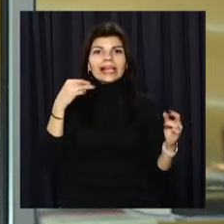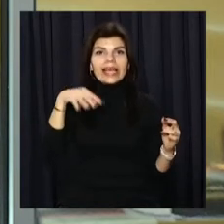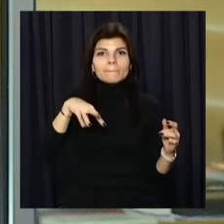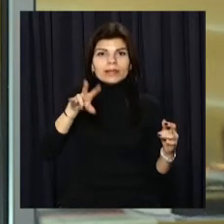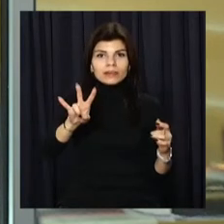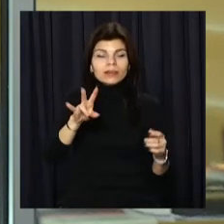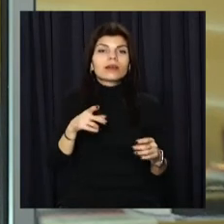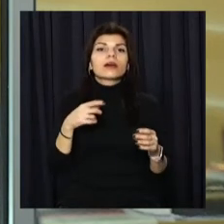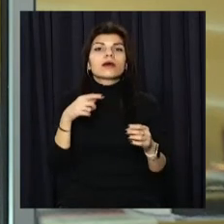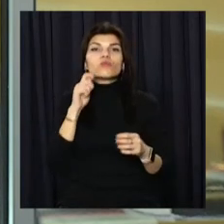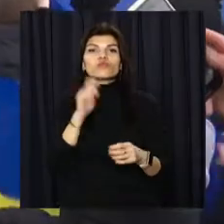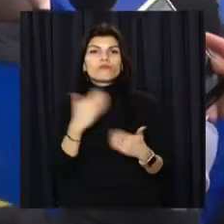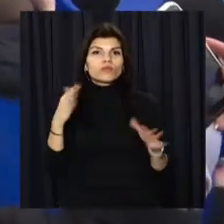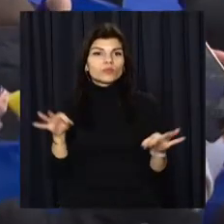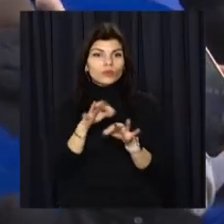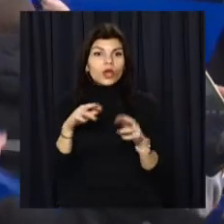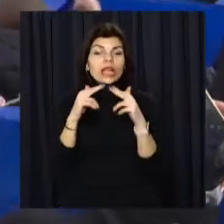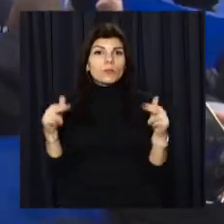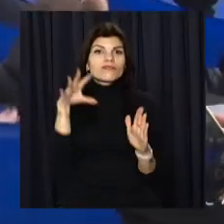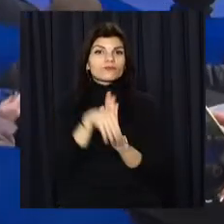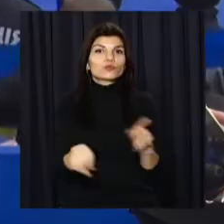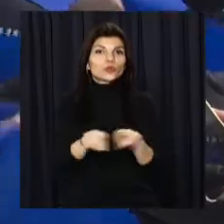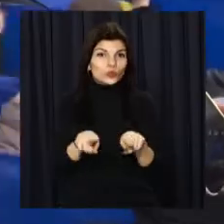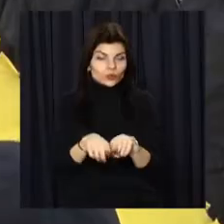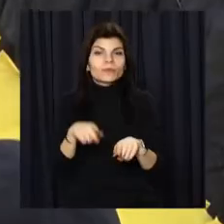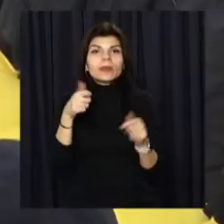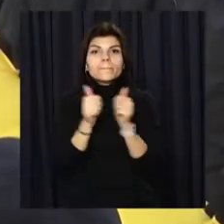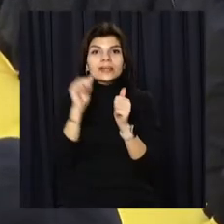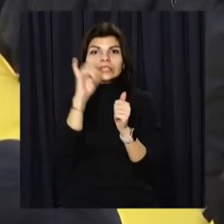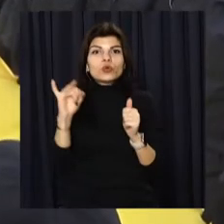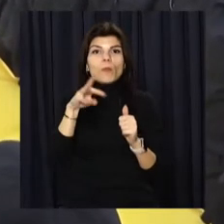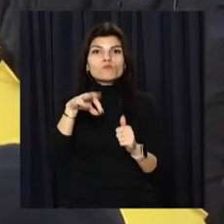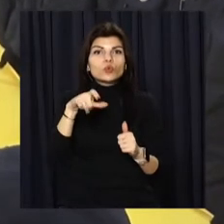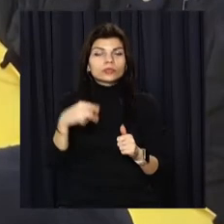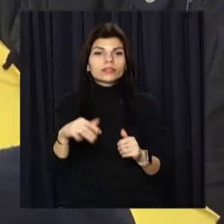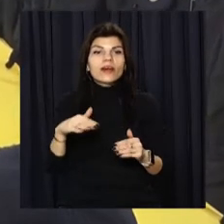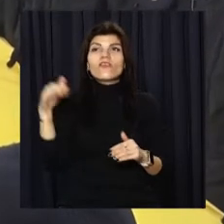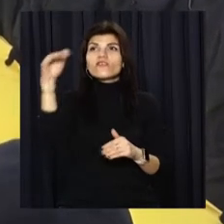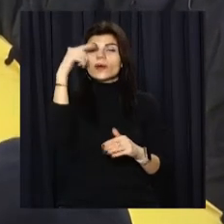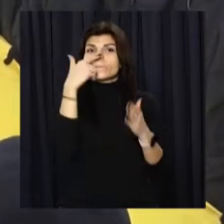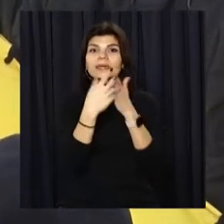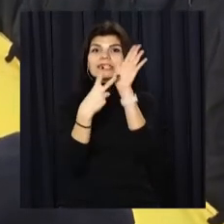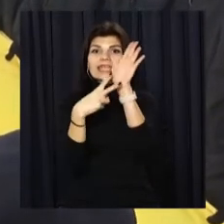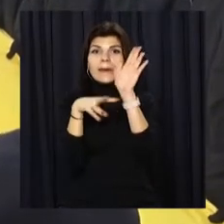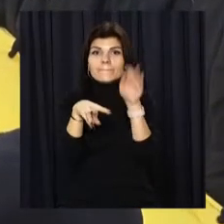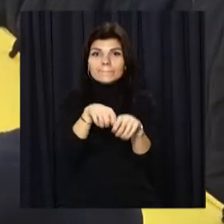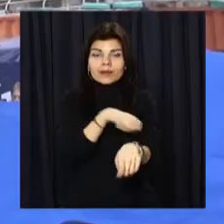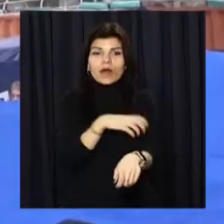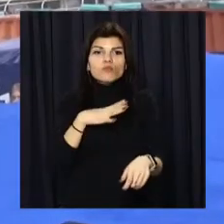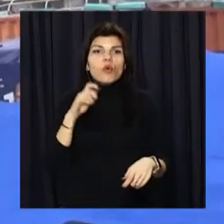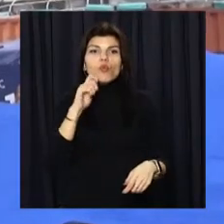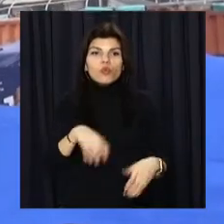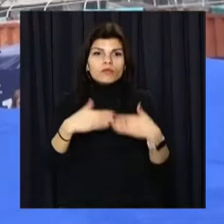До урочистостей долучилася і Дніпропетровщина. Біля історичного музею на висоті понад 70 метрів підняли